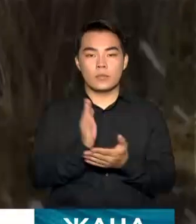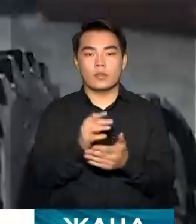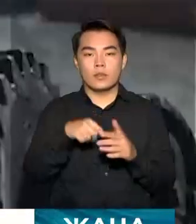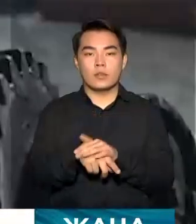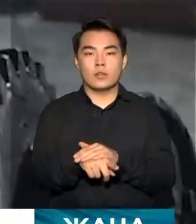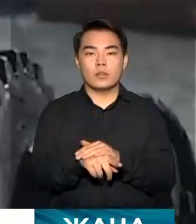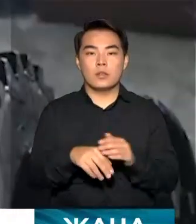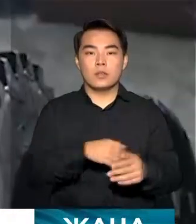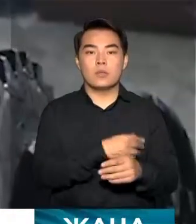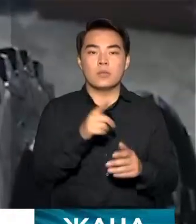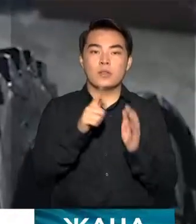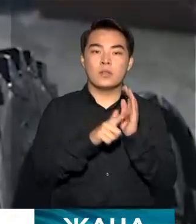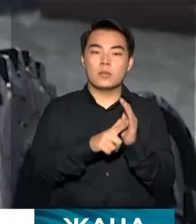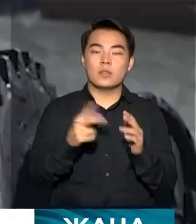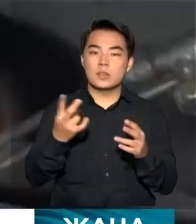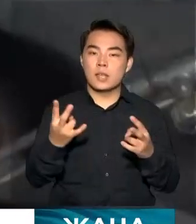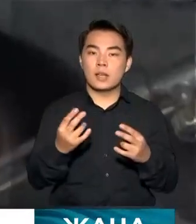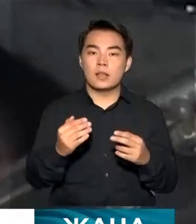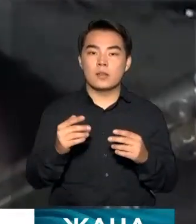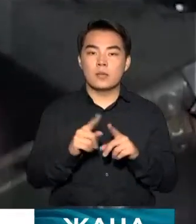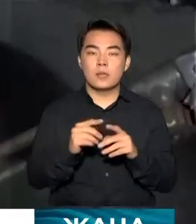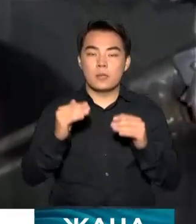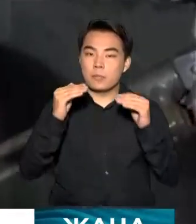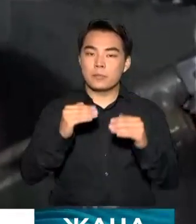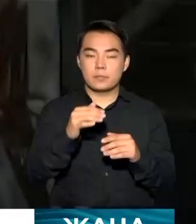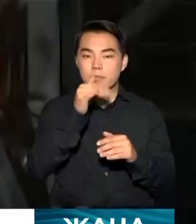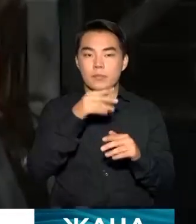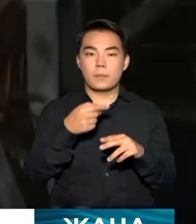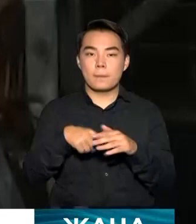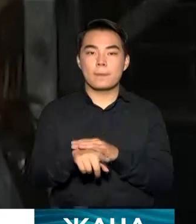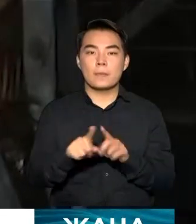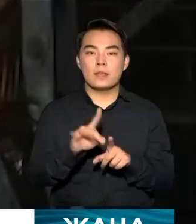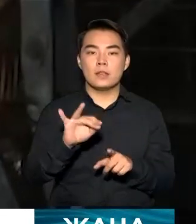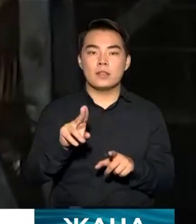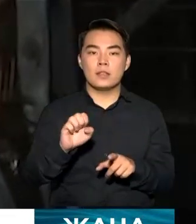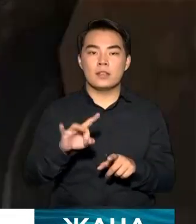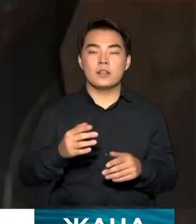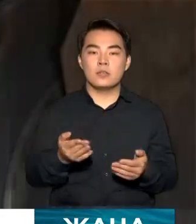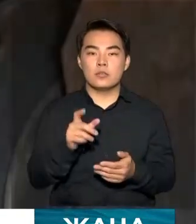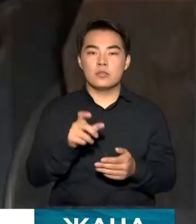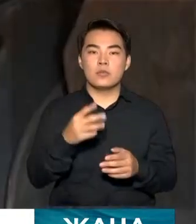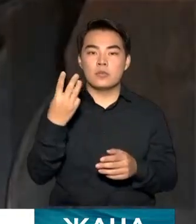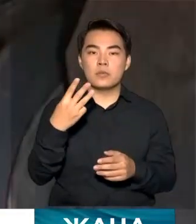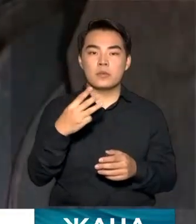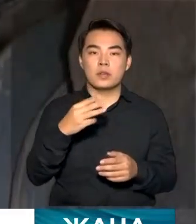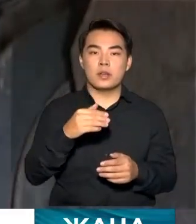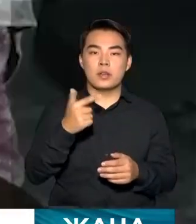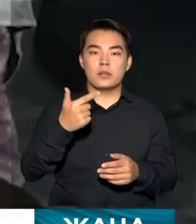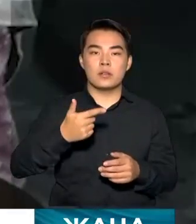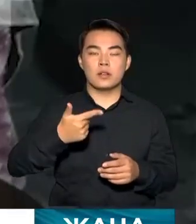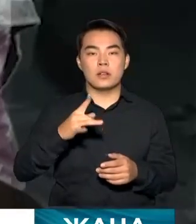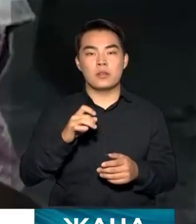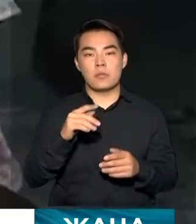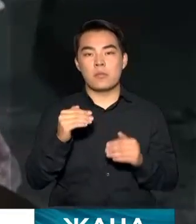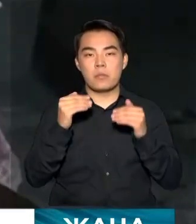температурасы негізі 70-тен кем болмау тез, әзірге рейддегі тұрғын, рейдердегі тұрғын үйлерде ол 30-ға ден